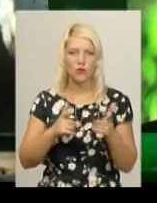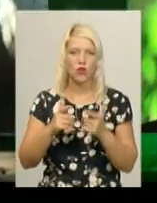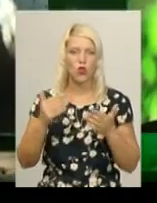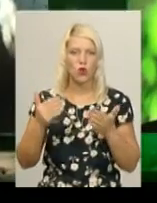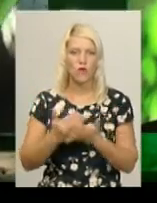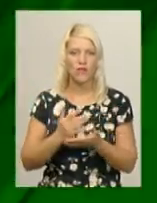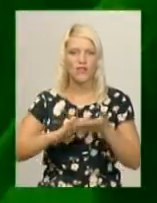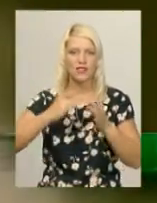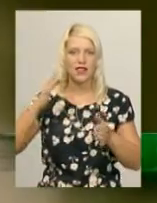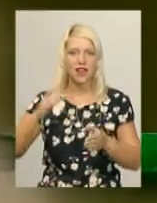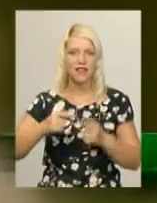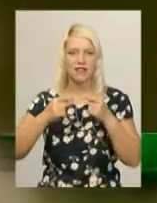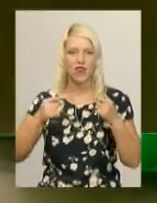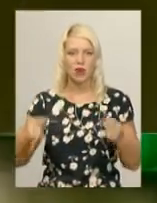вироби.